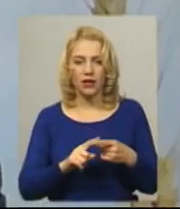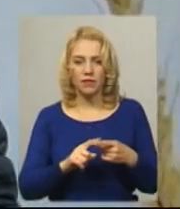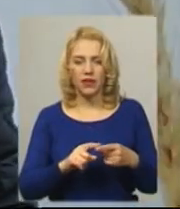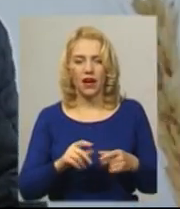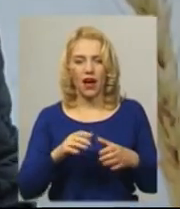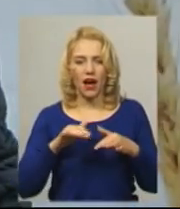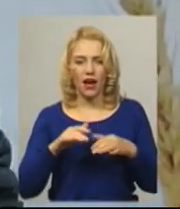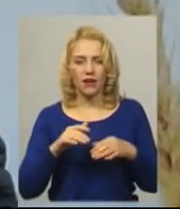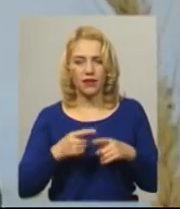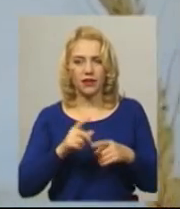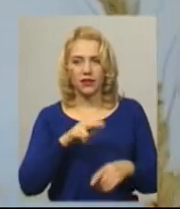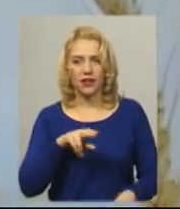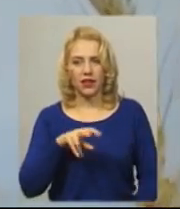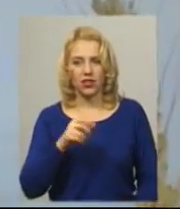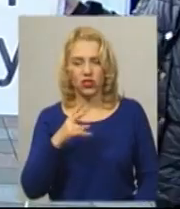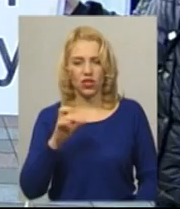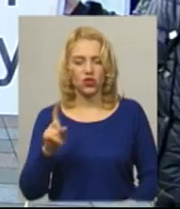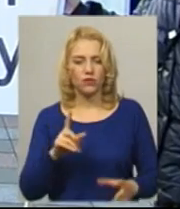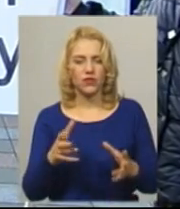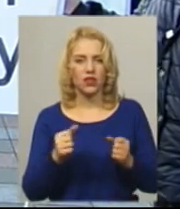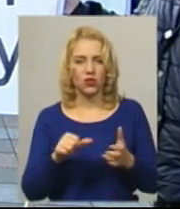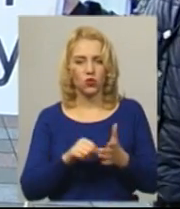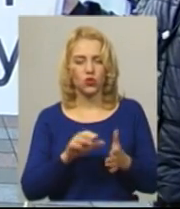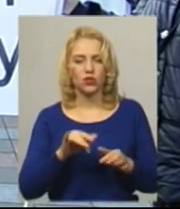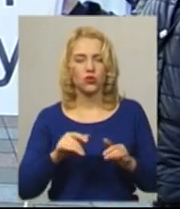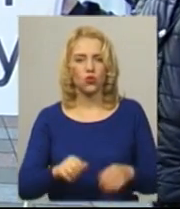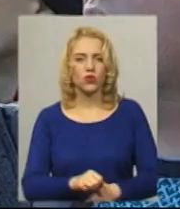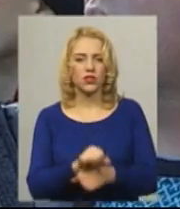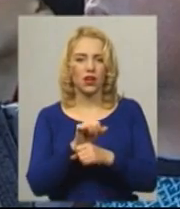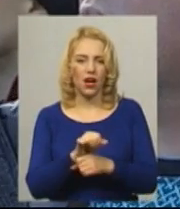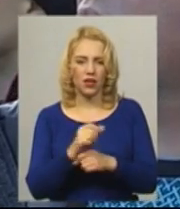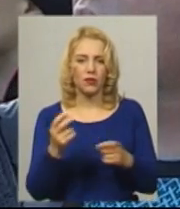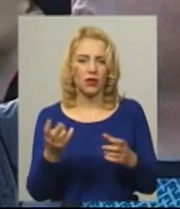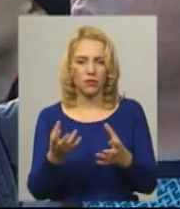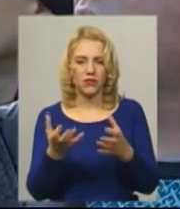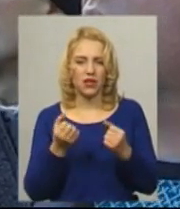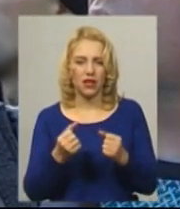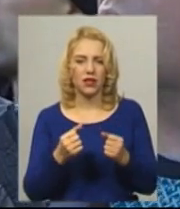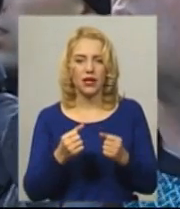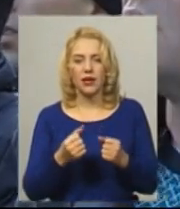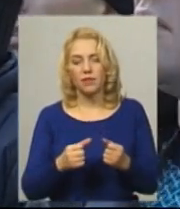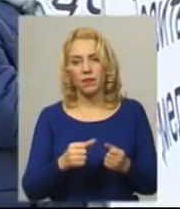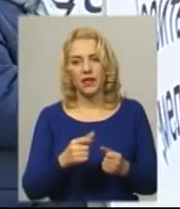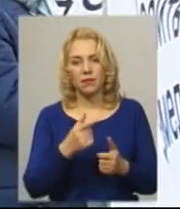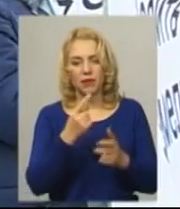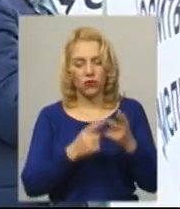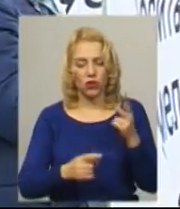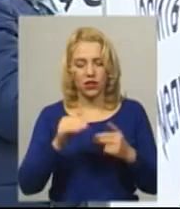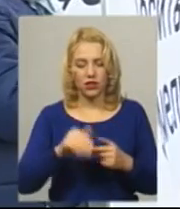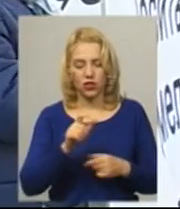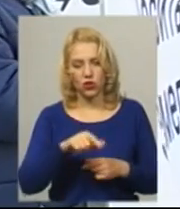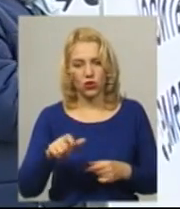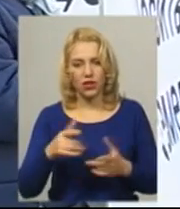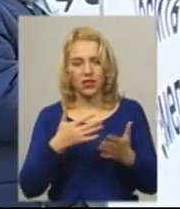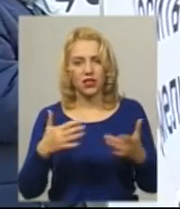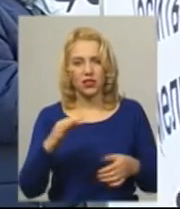землевласників Дмитра Линча, щоб узяти участь у страйку, приїхало майже півтори тисячі людей із різних областей. Організатори